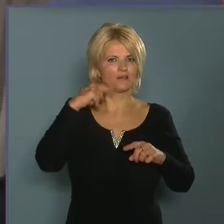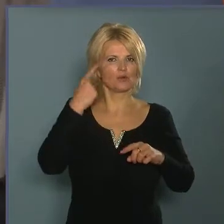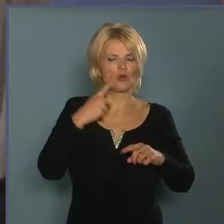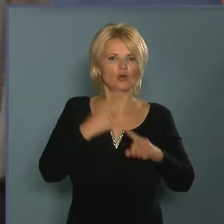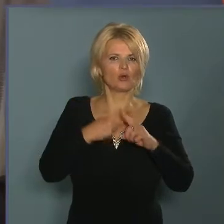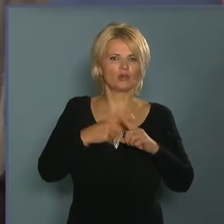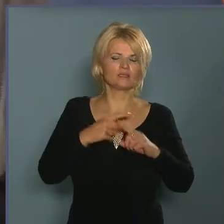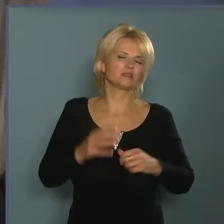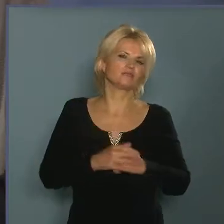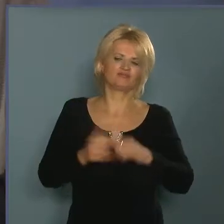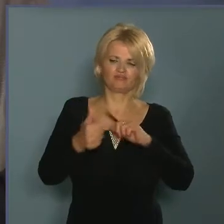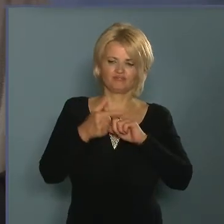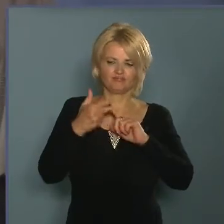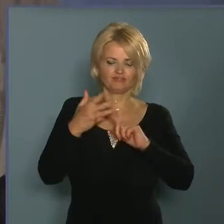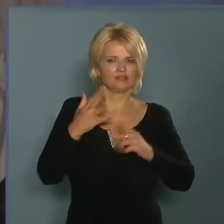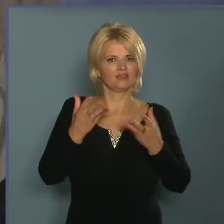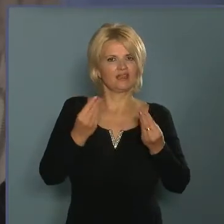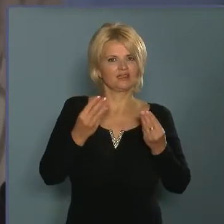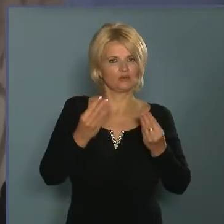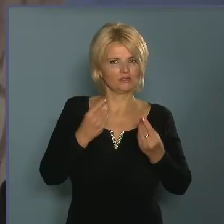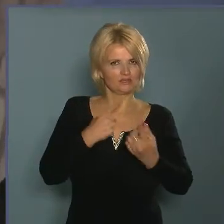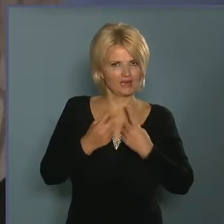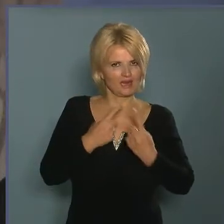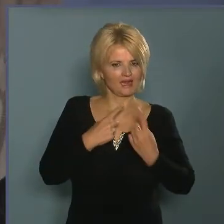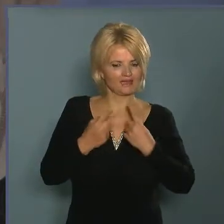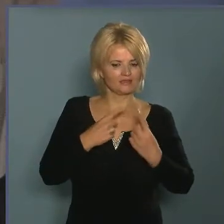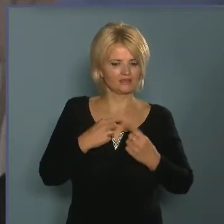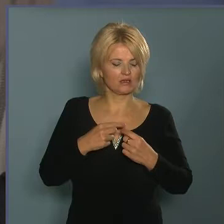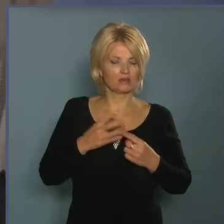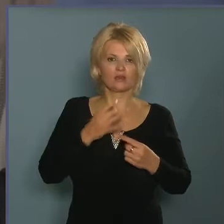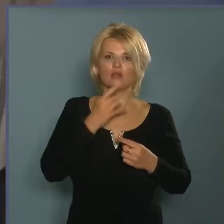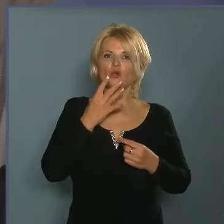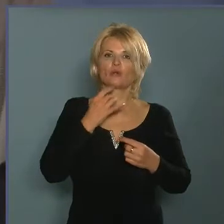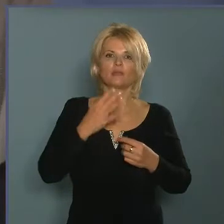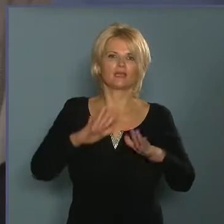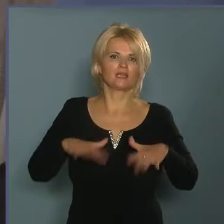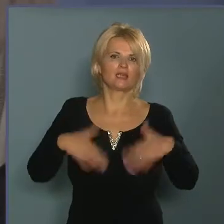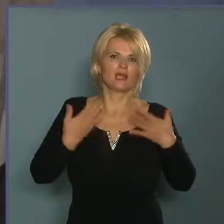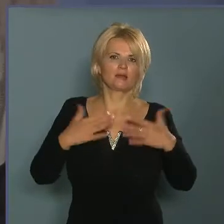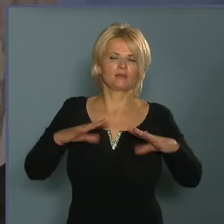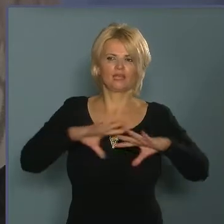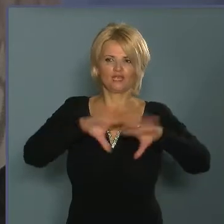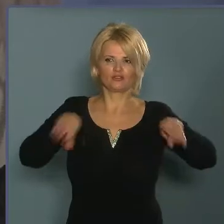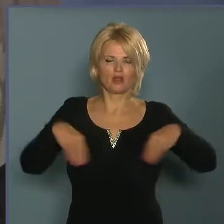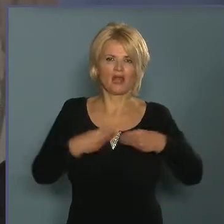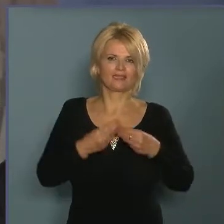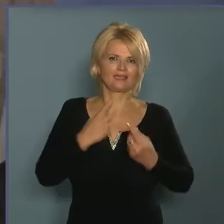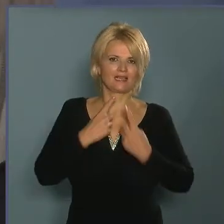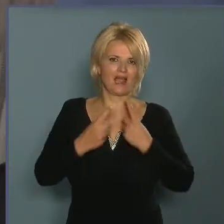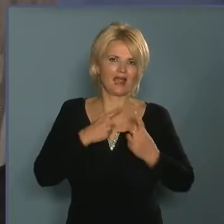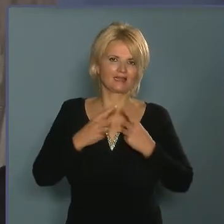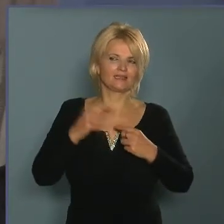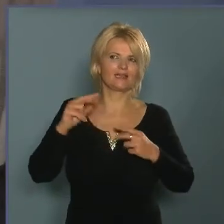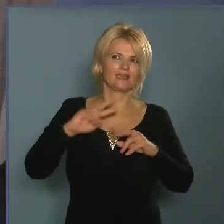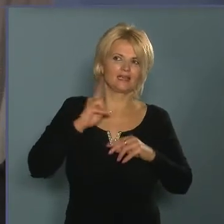hossza lehetne azoknak az eszközöknek a sorát sorolni, amivel játszanak. Mennyivel nagyobb élmény kínál egy családi kinevet a végén, egy